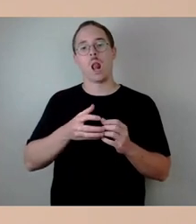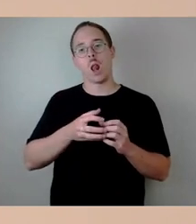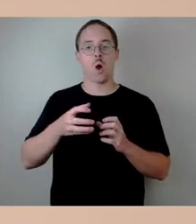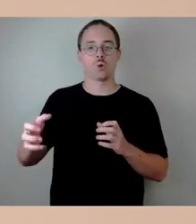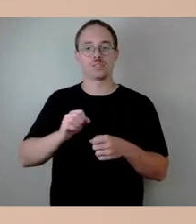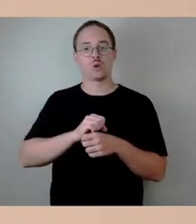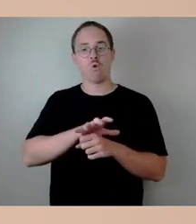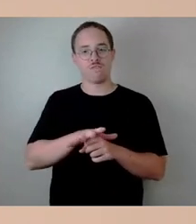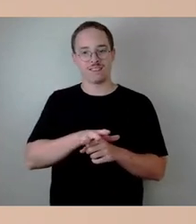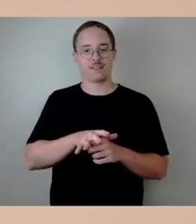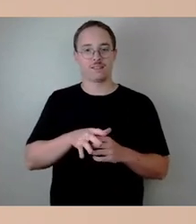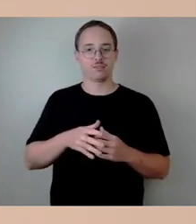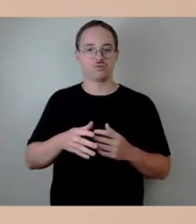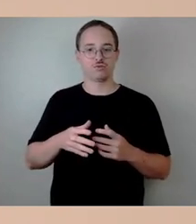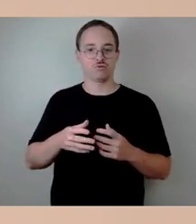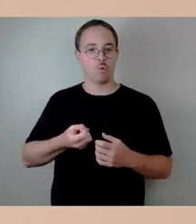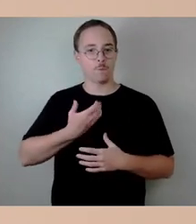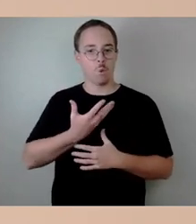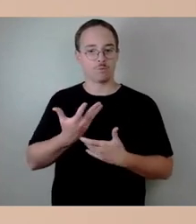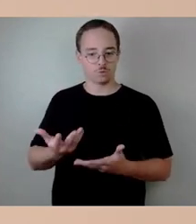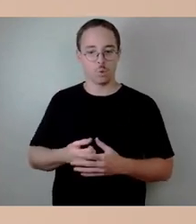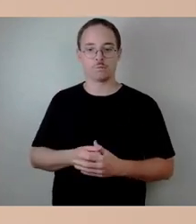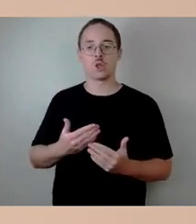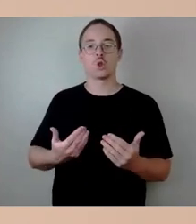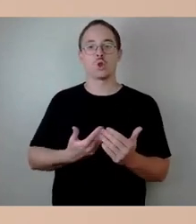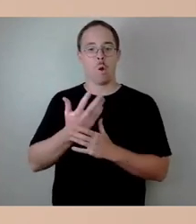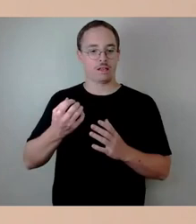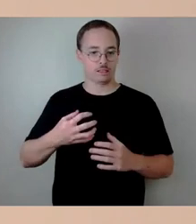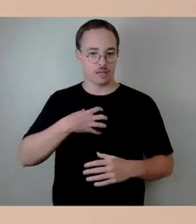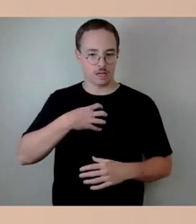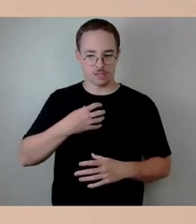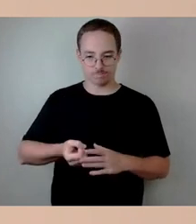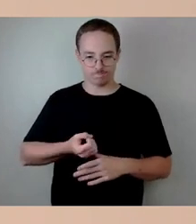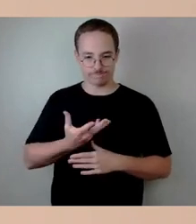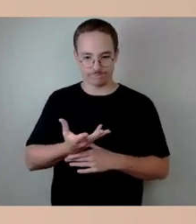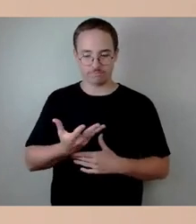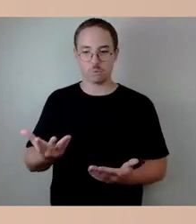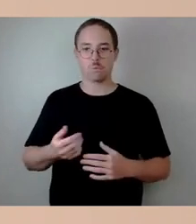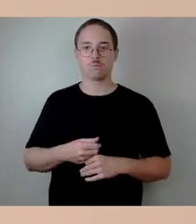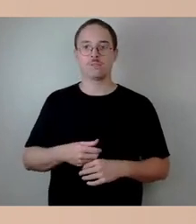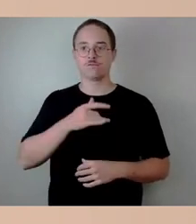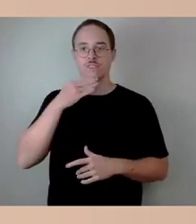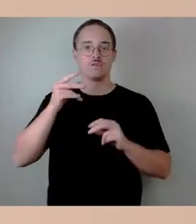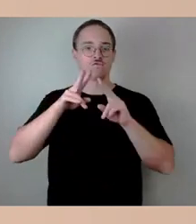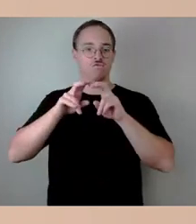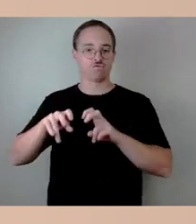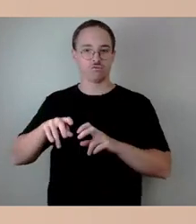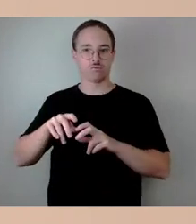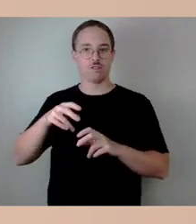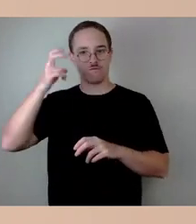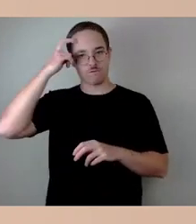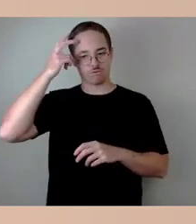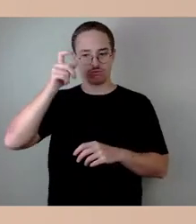an dem ausgewählte Forschende weltweit forschen. Und ehrlicherweise muss man zum heutigen Zeitpunkt